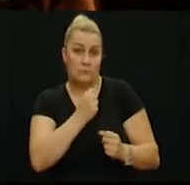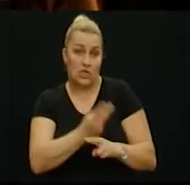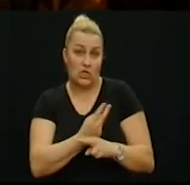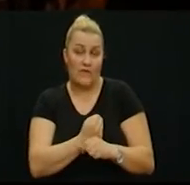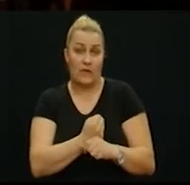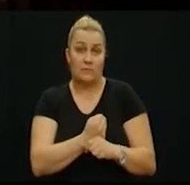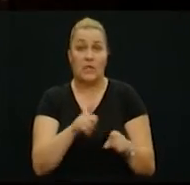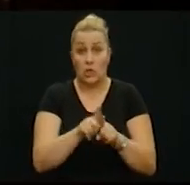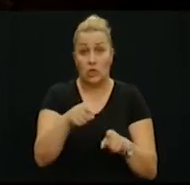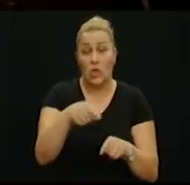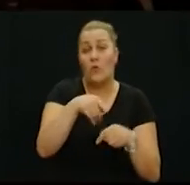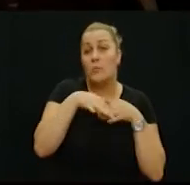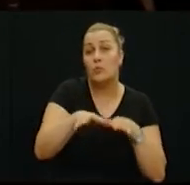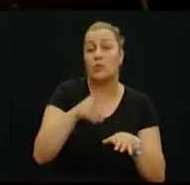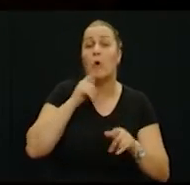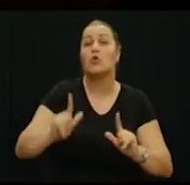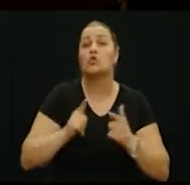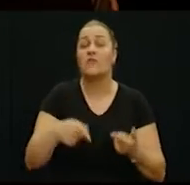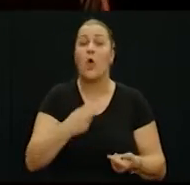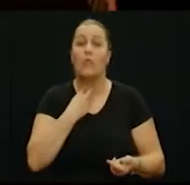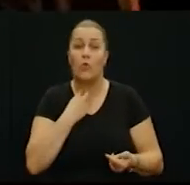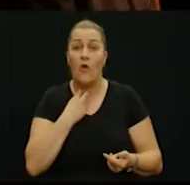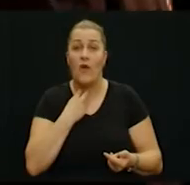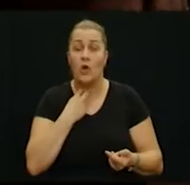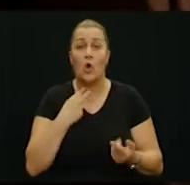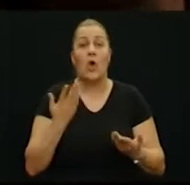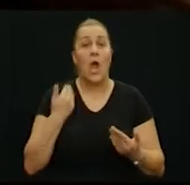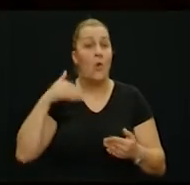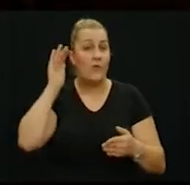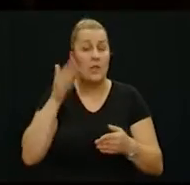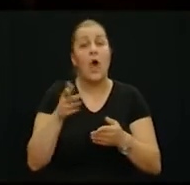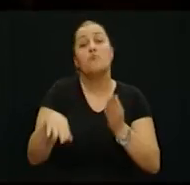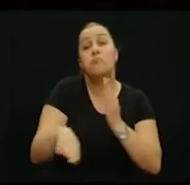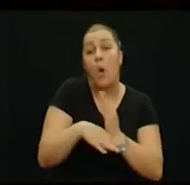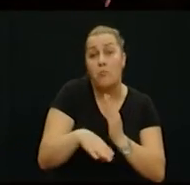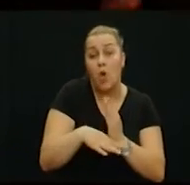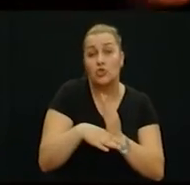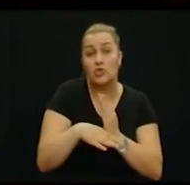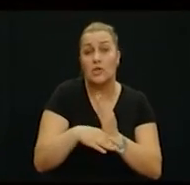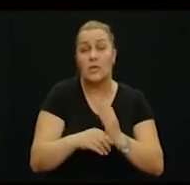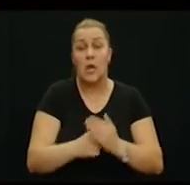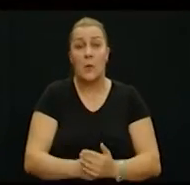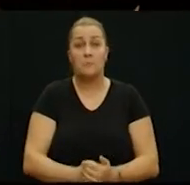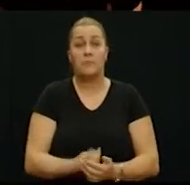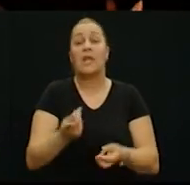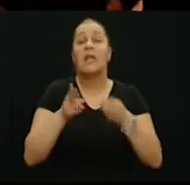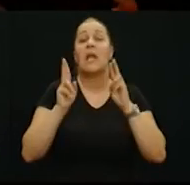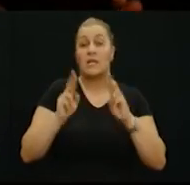ljudima koji ovdje žive, gradovu Vukovaru, kao vlada Republike Hrvatske, pomoći da